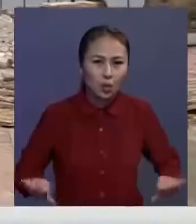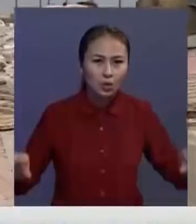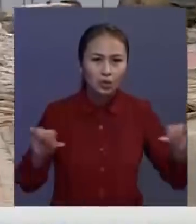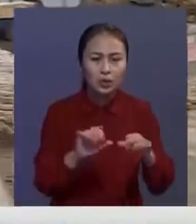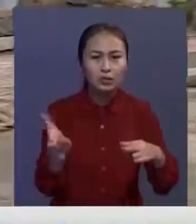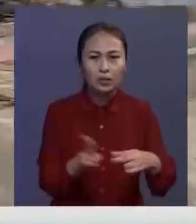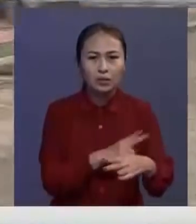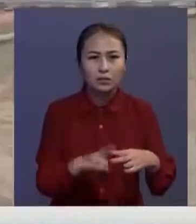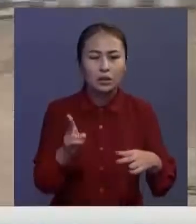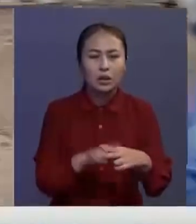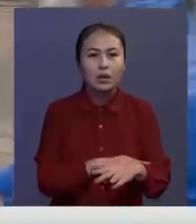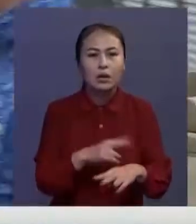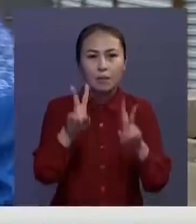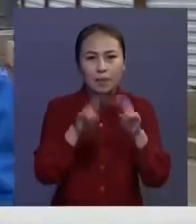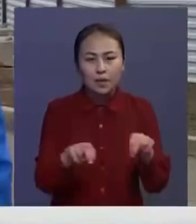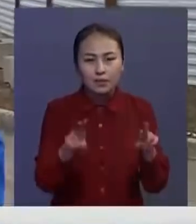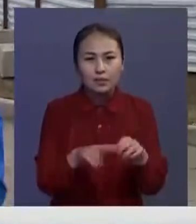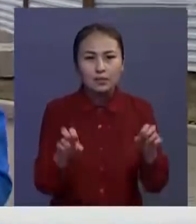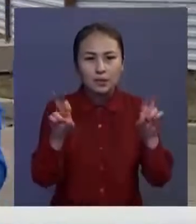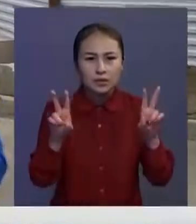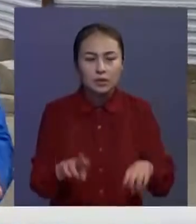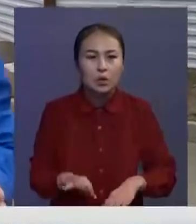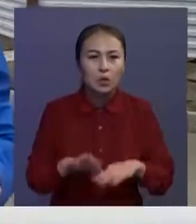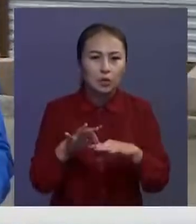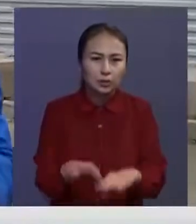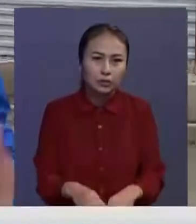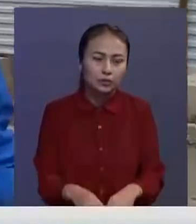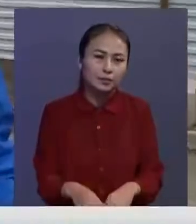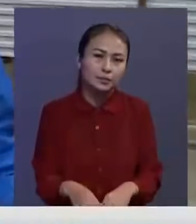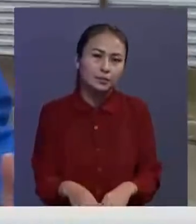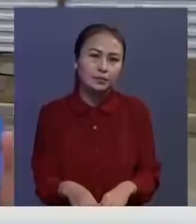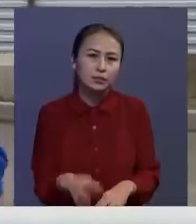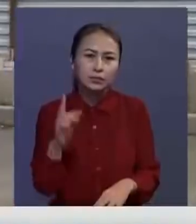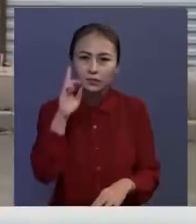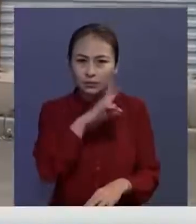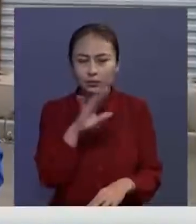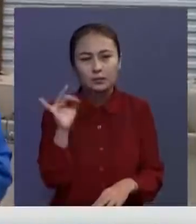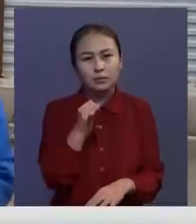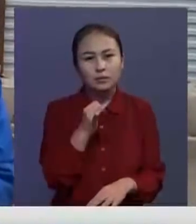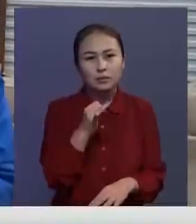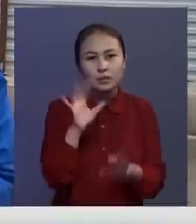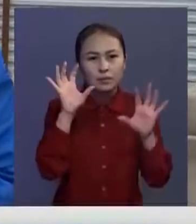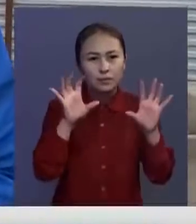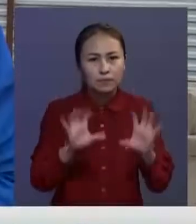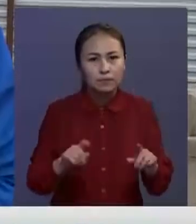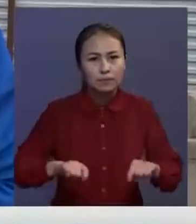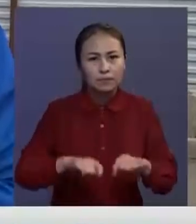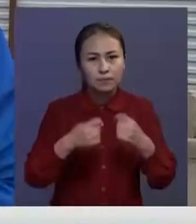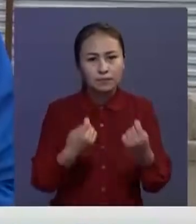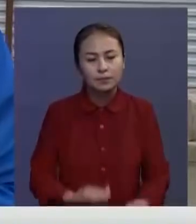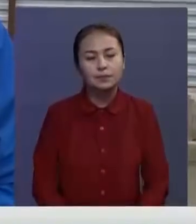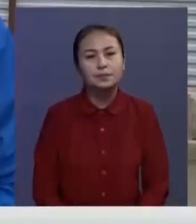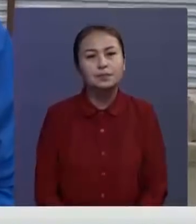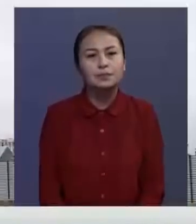таражға салып, коммерциялық мақсатта қолдану бір жағынан, ойға қонымсыз басқа жағынан занға қайшы дейді